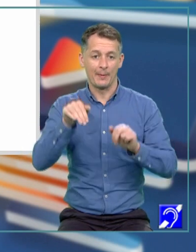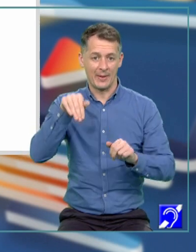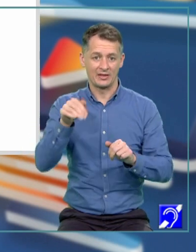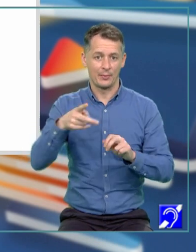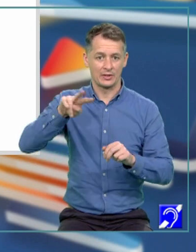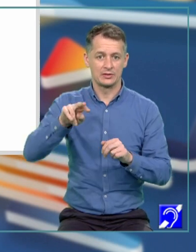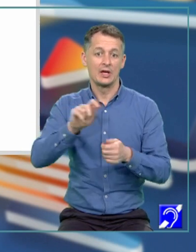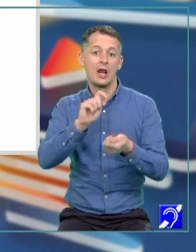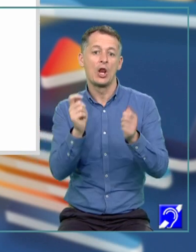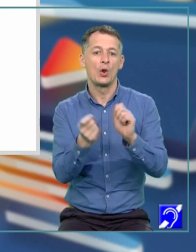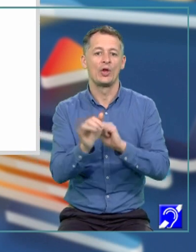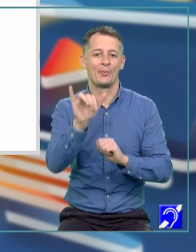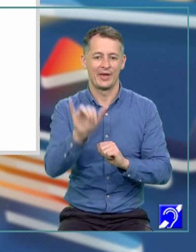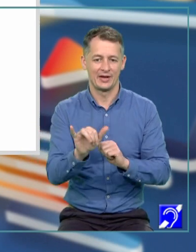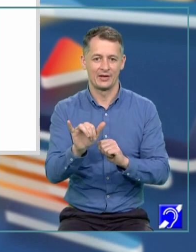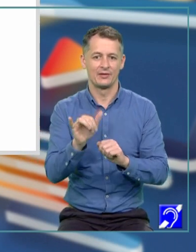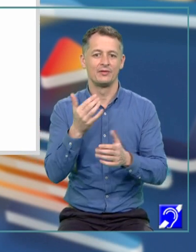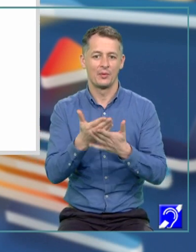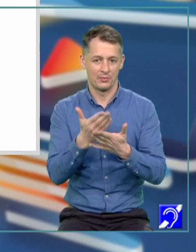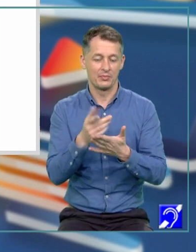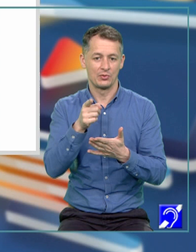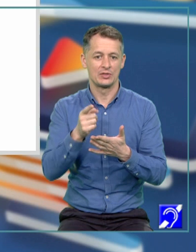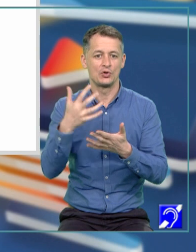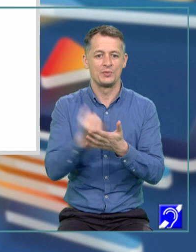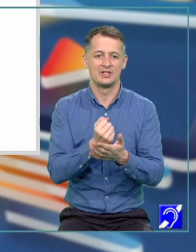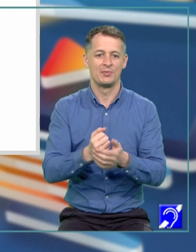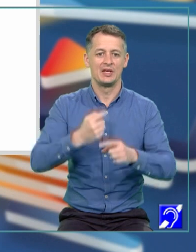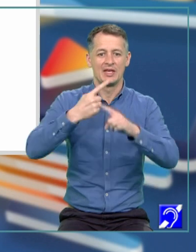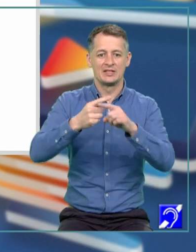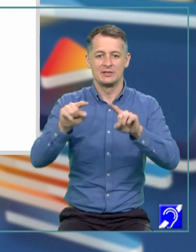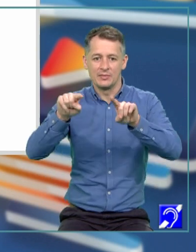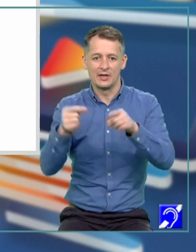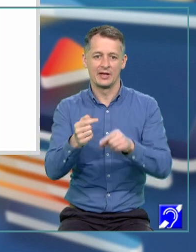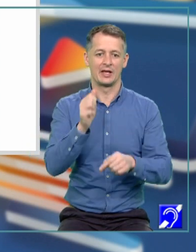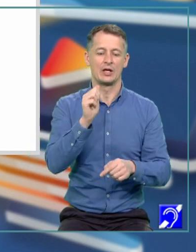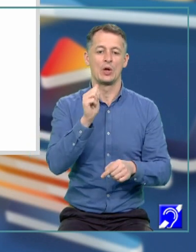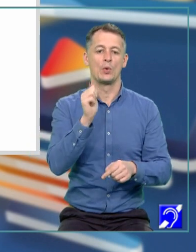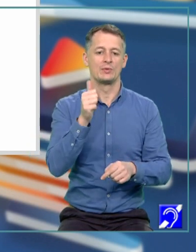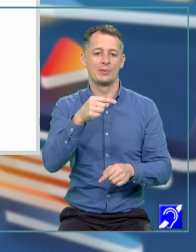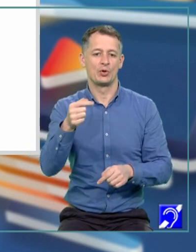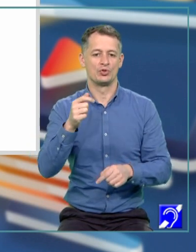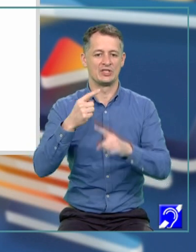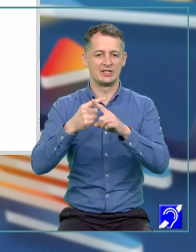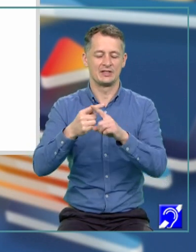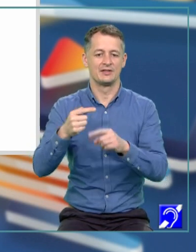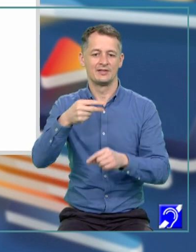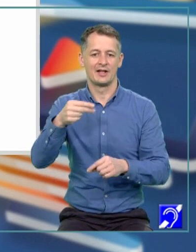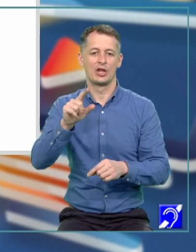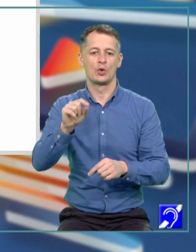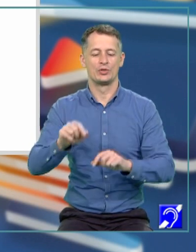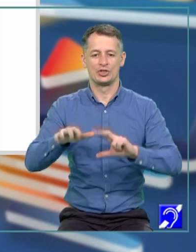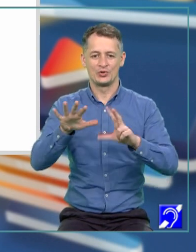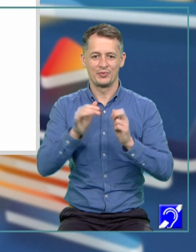în formula pentru arie și obținem X pe lângă 11 minus X este 28.